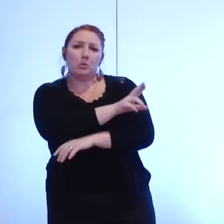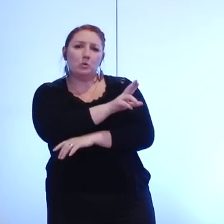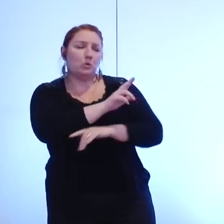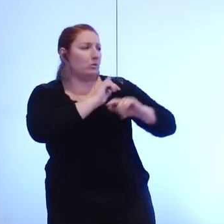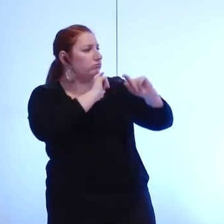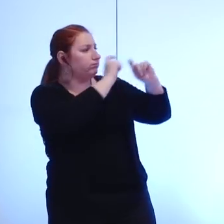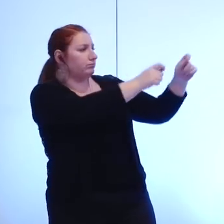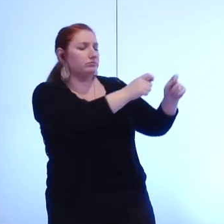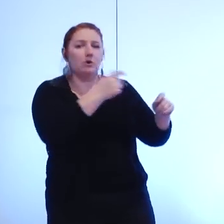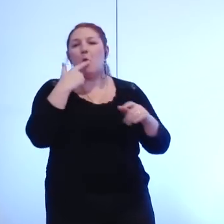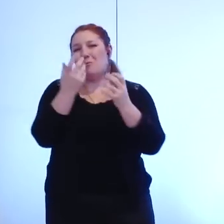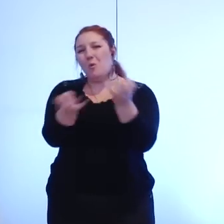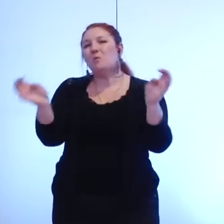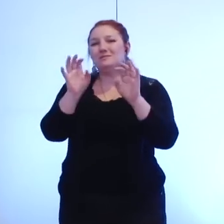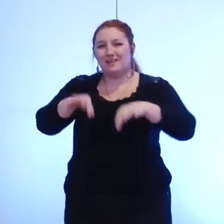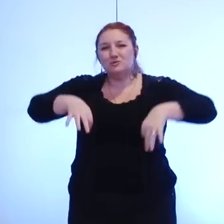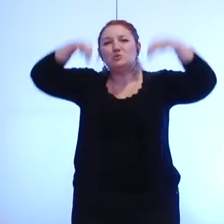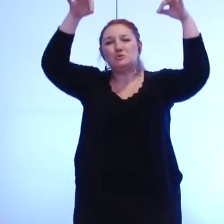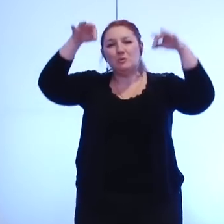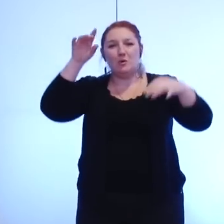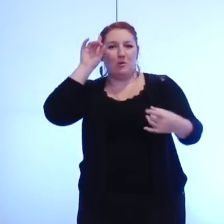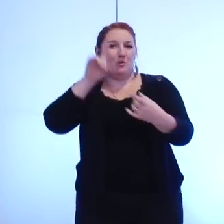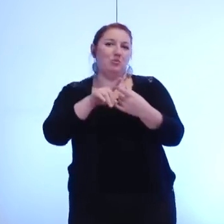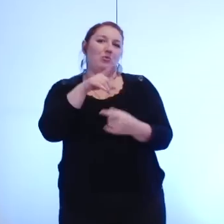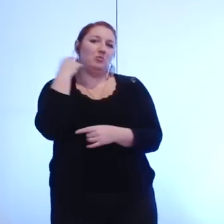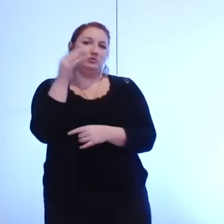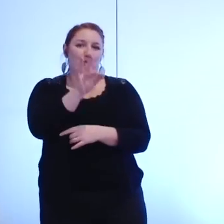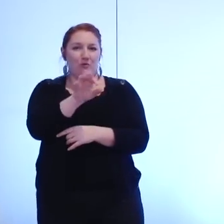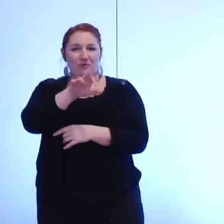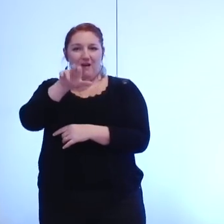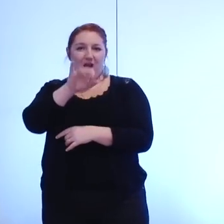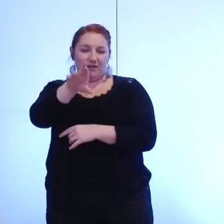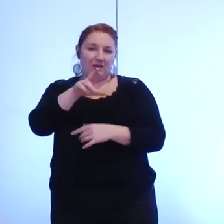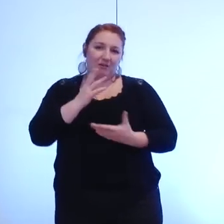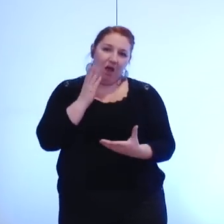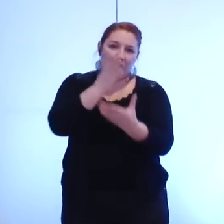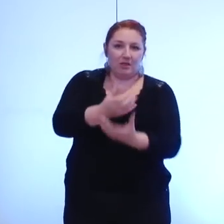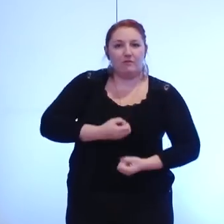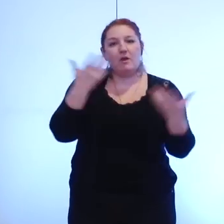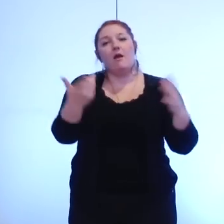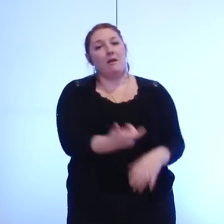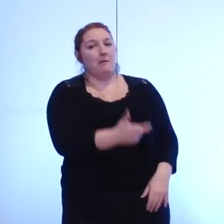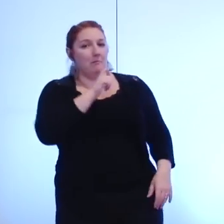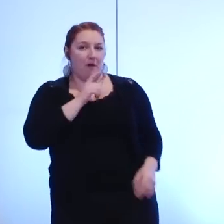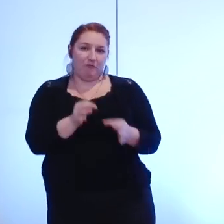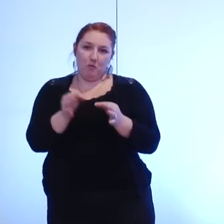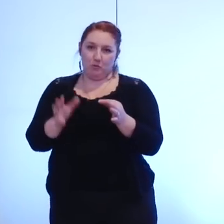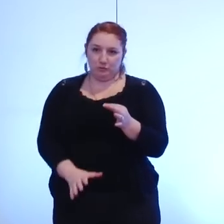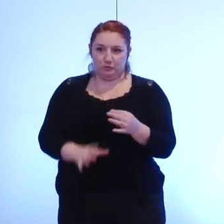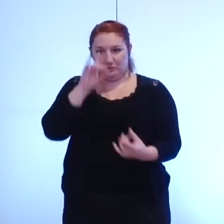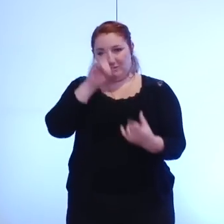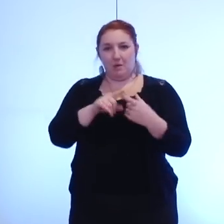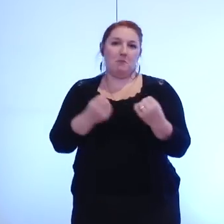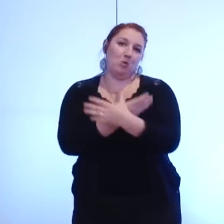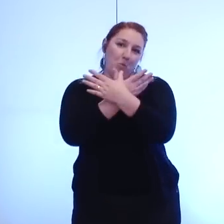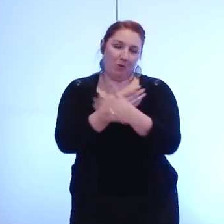de resuspendre le conseil municipal pour une intervention de Christophe Ferrari et je conclurai ce temps sur le passage en métropole